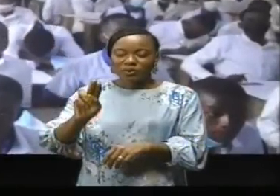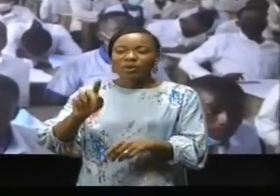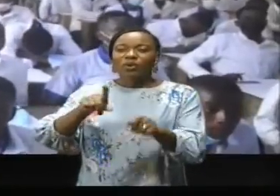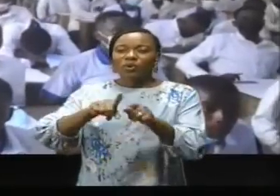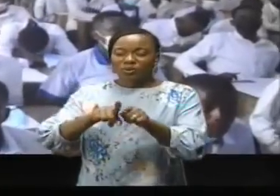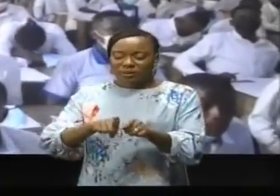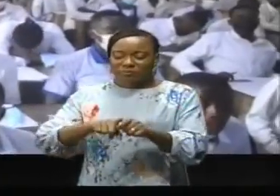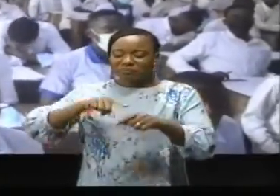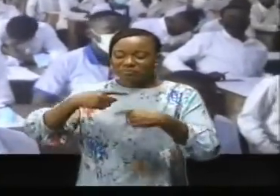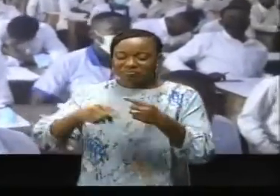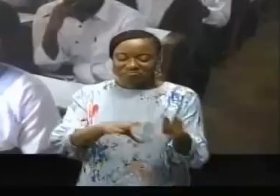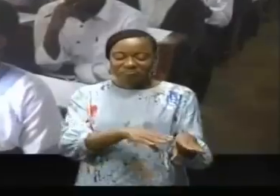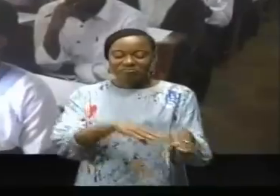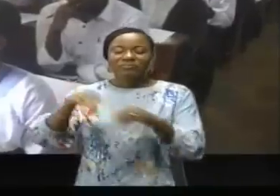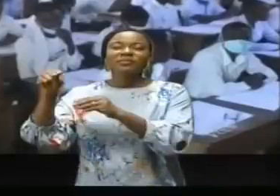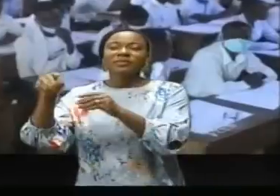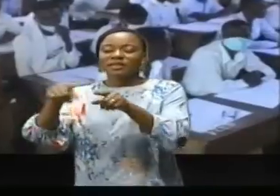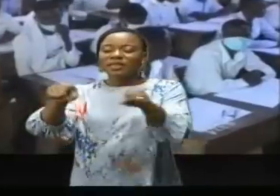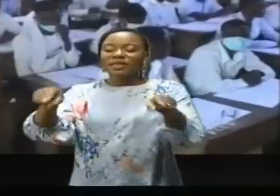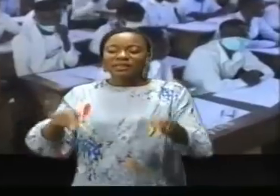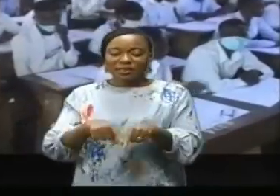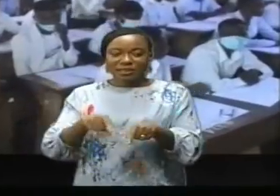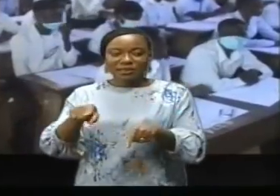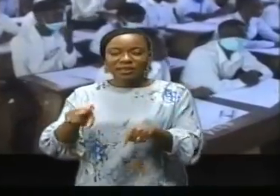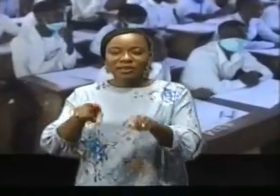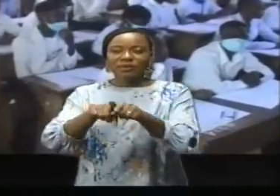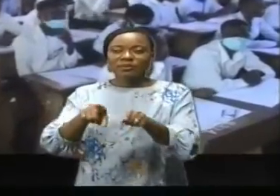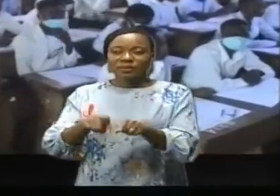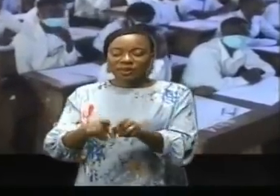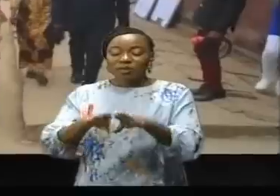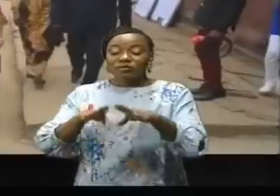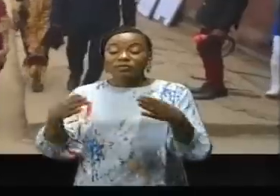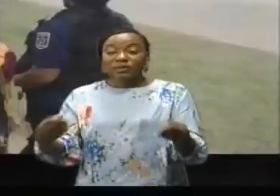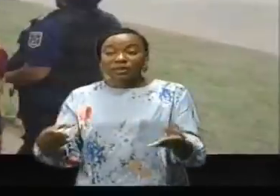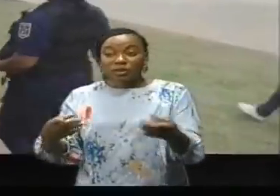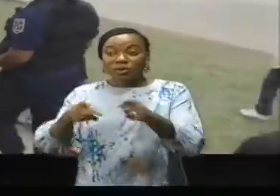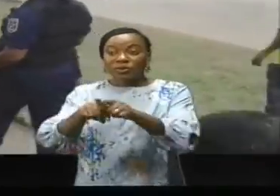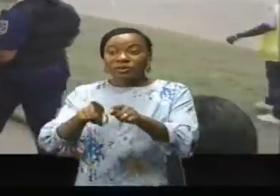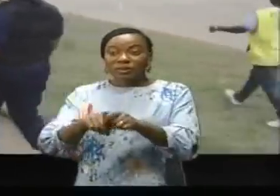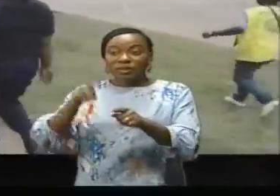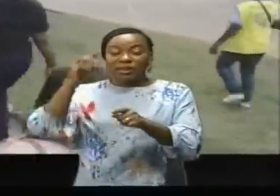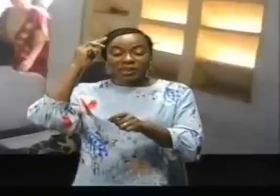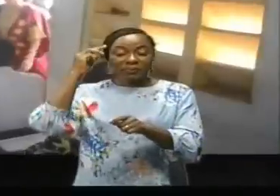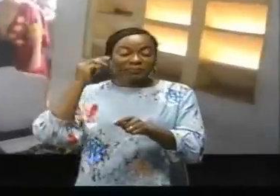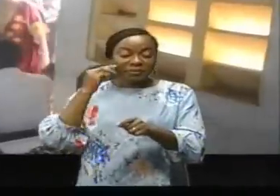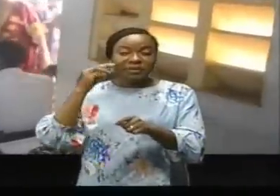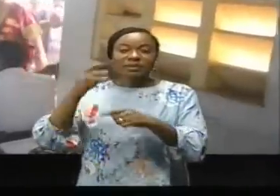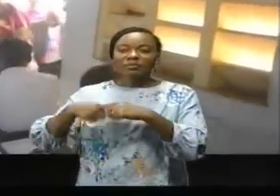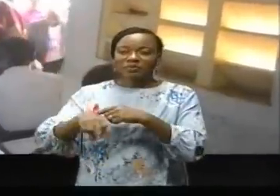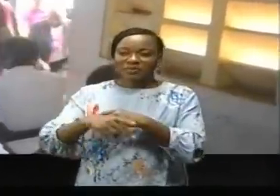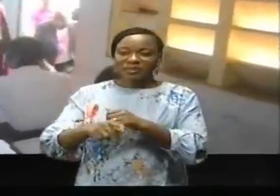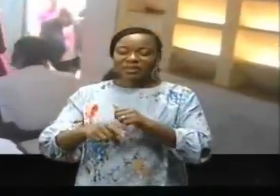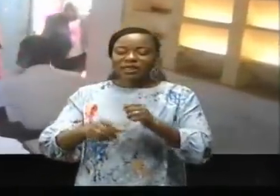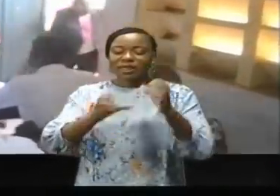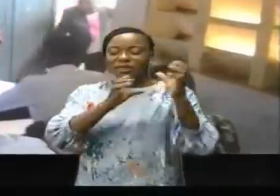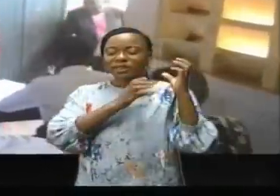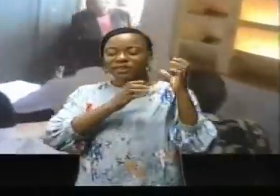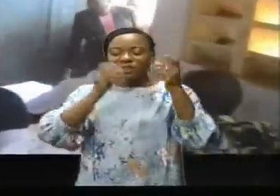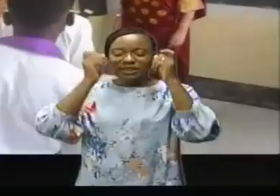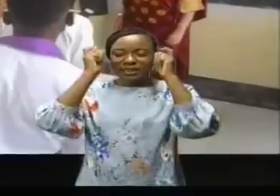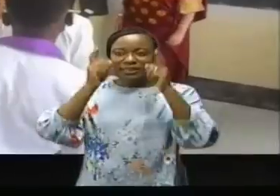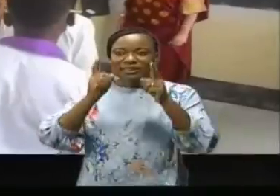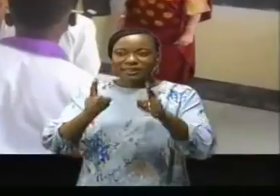ont commencé à quitter les centres d'examens. Tout comme à l'ouverture, la ministre provinciale du Congo central, chargée de l'éducation,